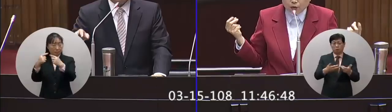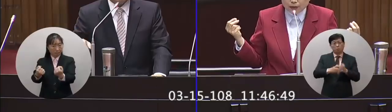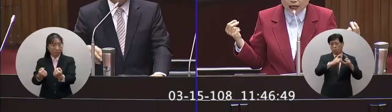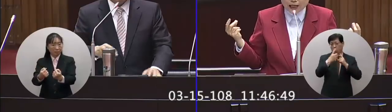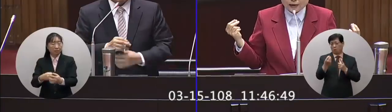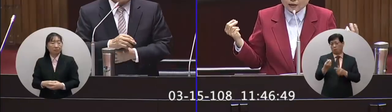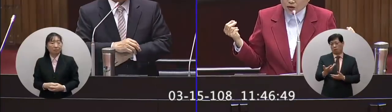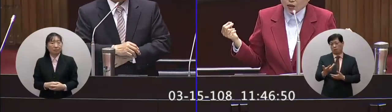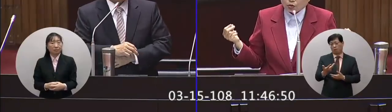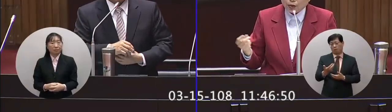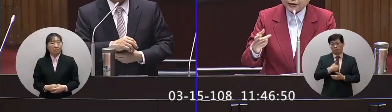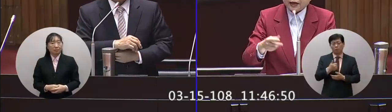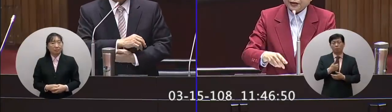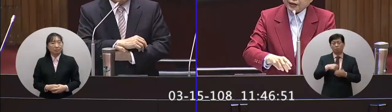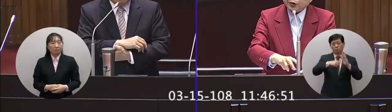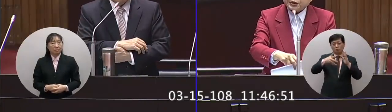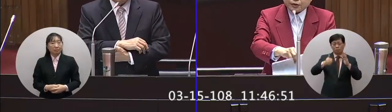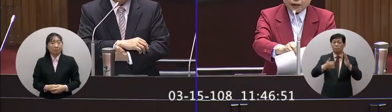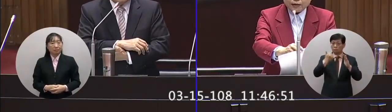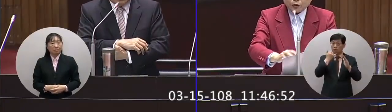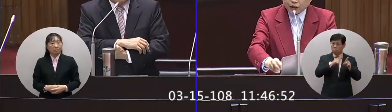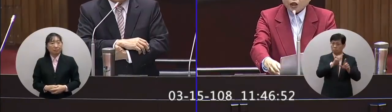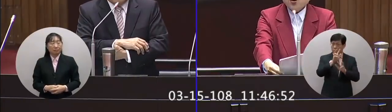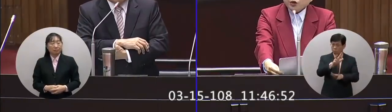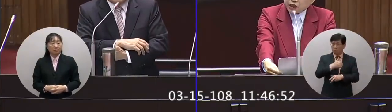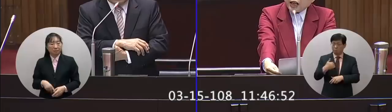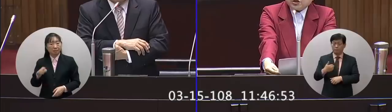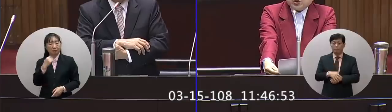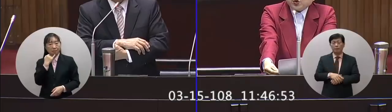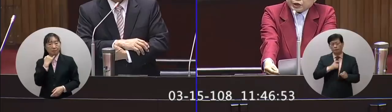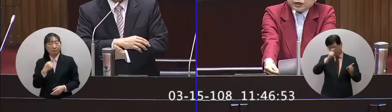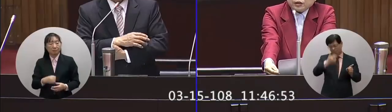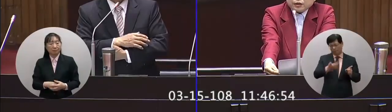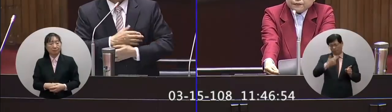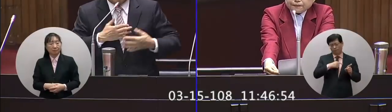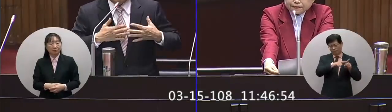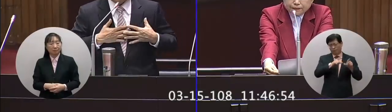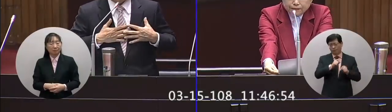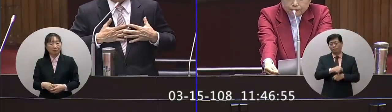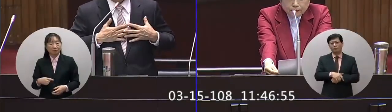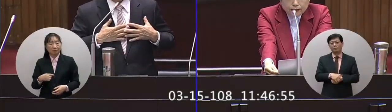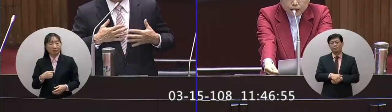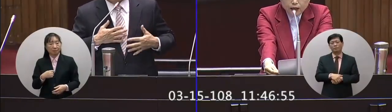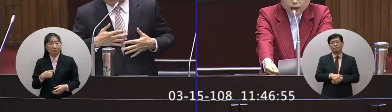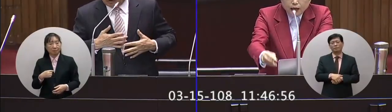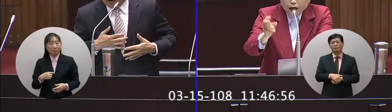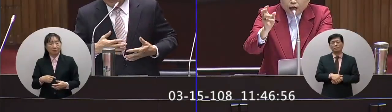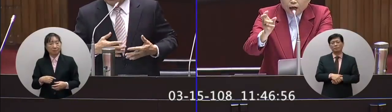部都沒有回答我們這個真的所以院長你可以落實嗎你可以了解看看期待你去落實我因為